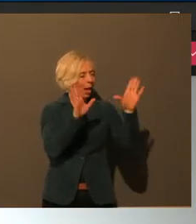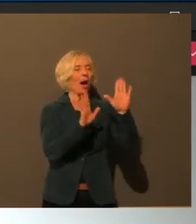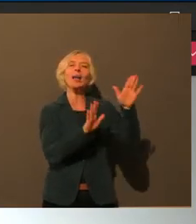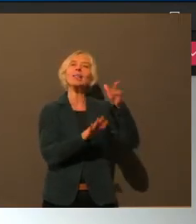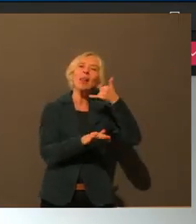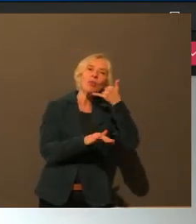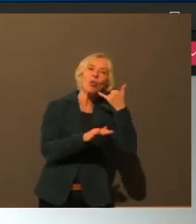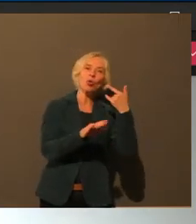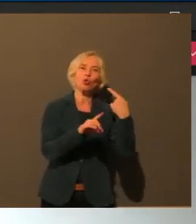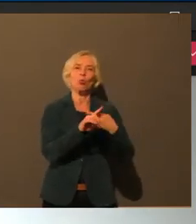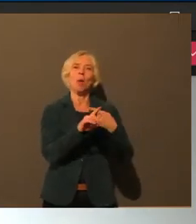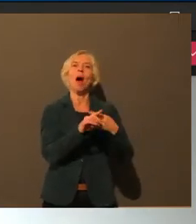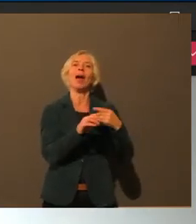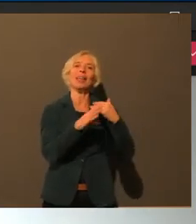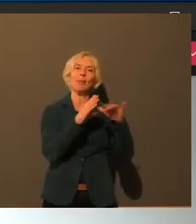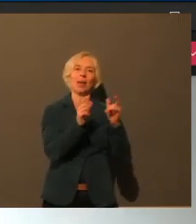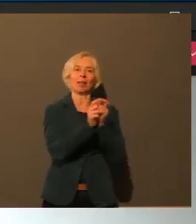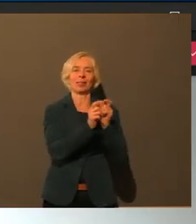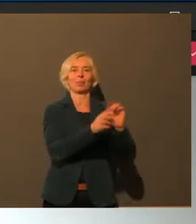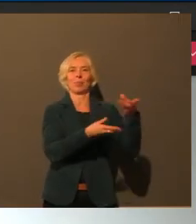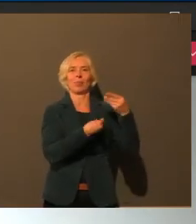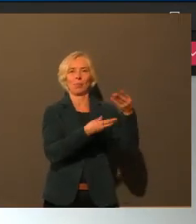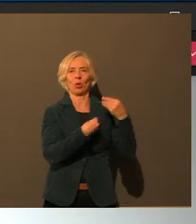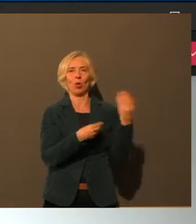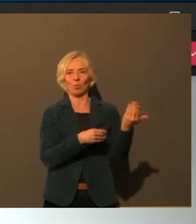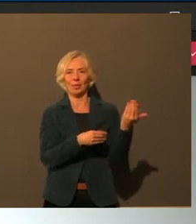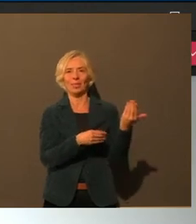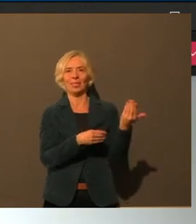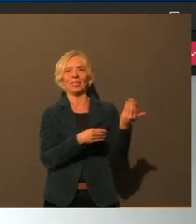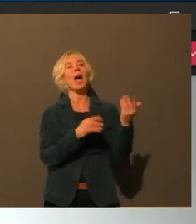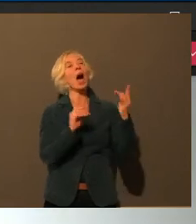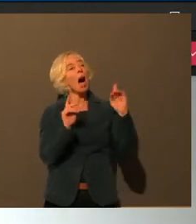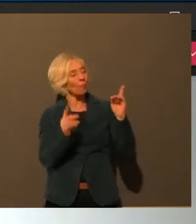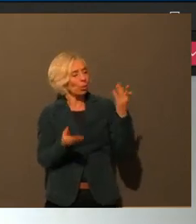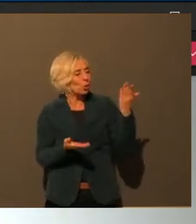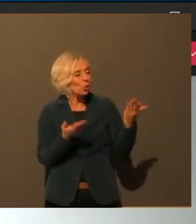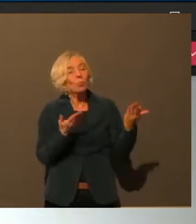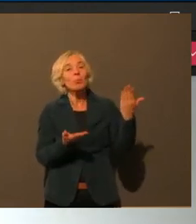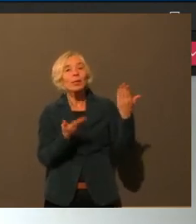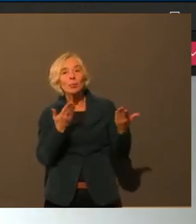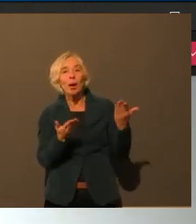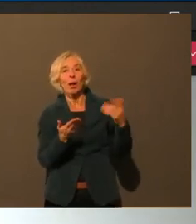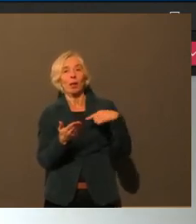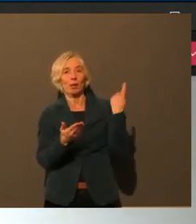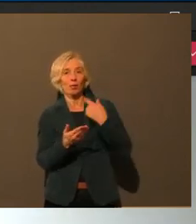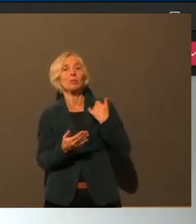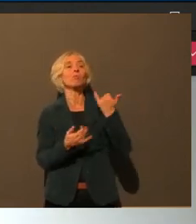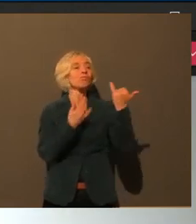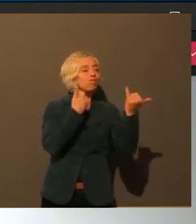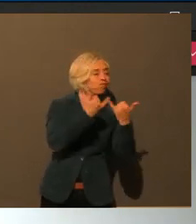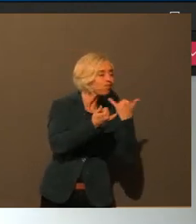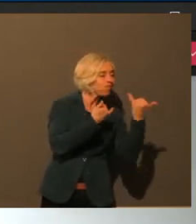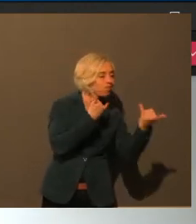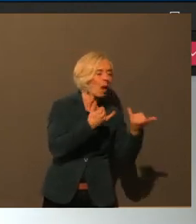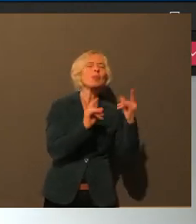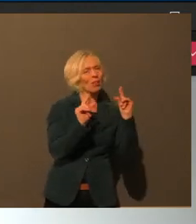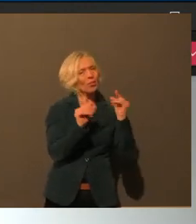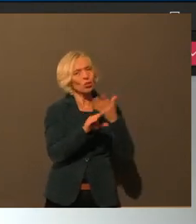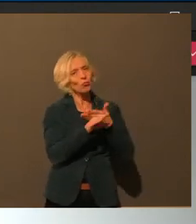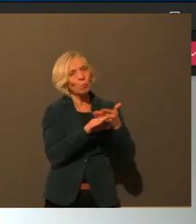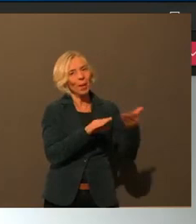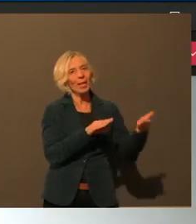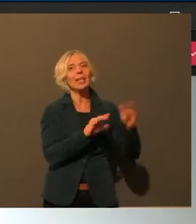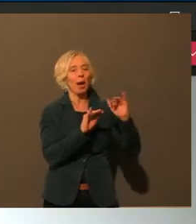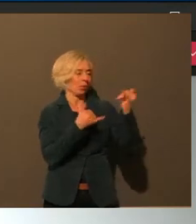Und auf die Weise ist man da schon meistens im Gespräch, insofern nicht von Seiten der entsprechenden Person irgendwie der Kontakt